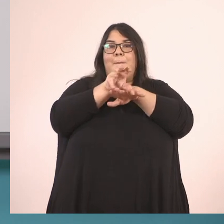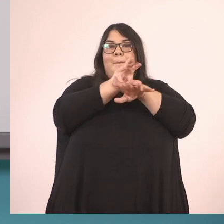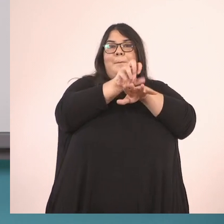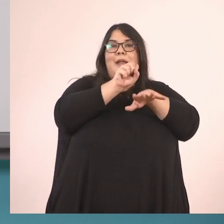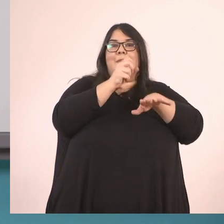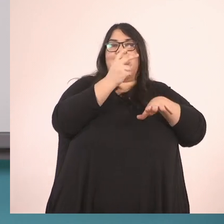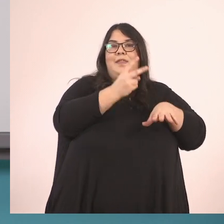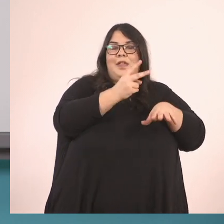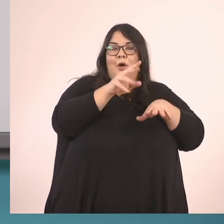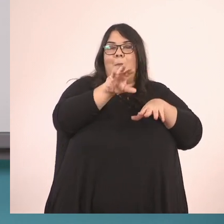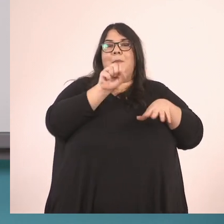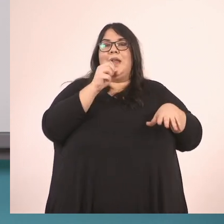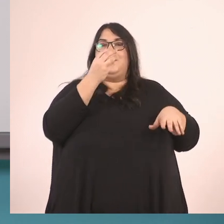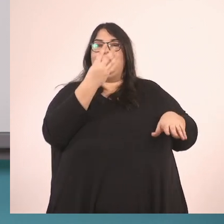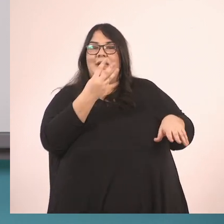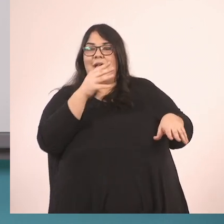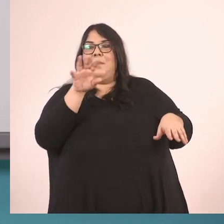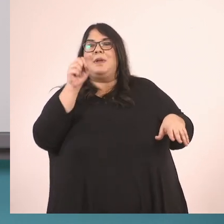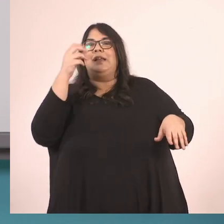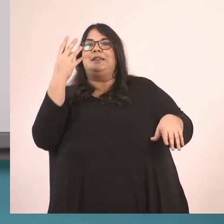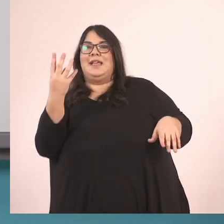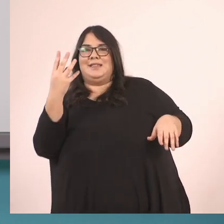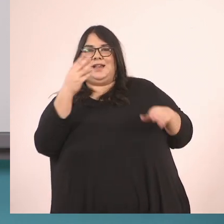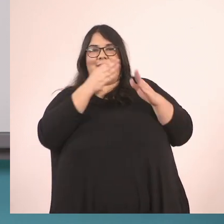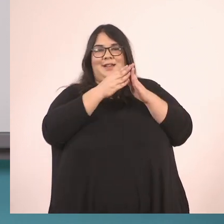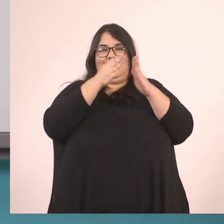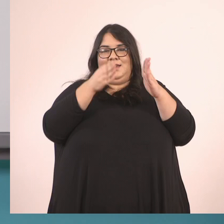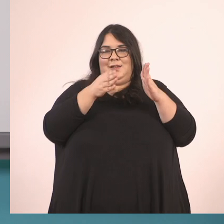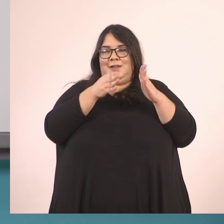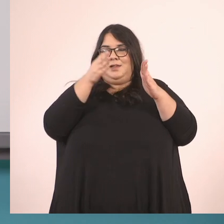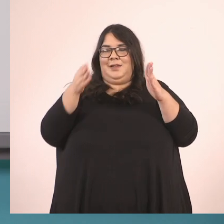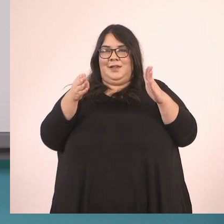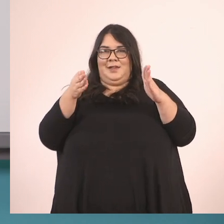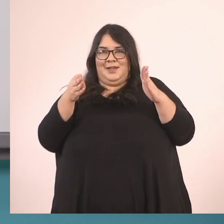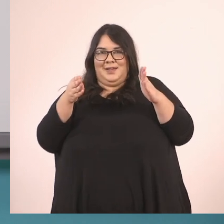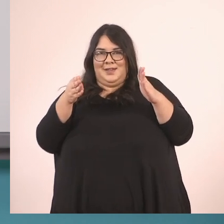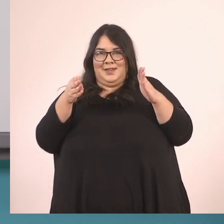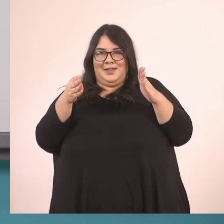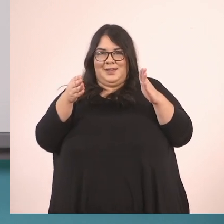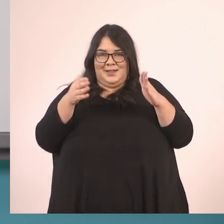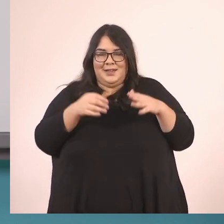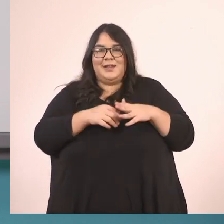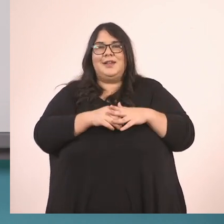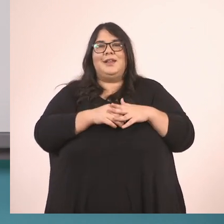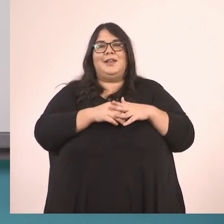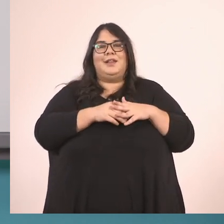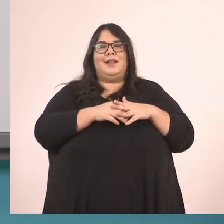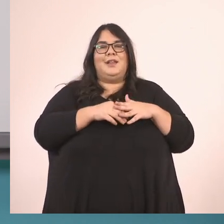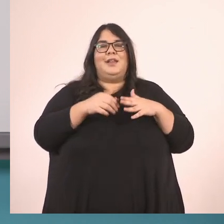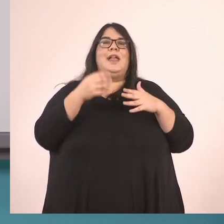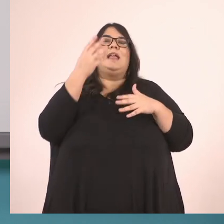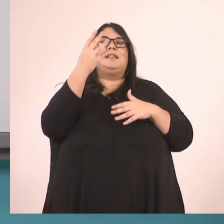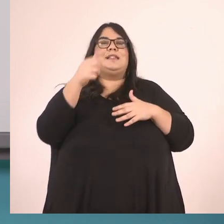ίσα κομμάτια και έχουμε πάρει τα 3. Τα 3 έκτα είναι μεγαλύτερο από τα 2 έκτα. Έχουμε χωρίσει σε 6 ίσα κομμάτια και έχουμε πάρει τα 4.